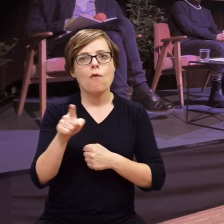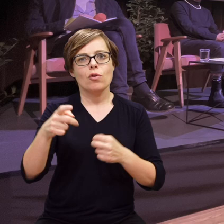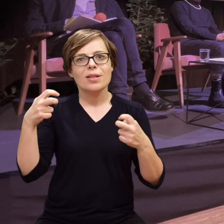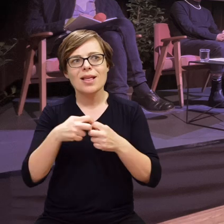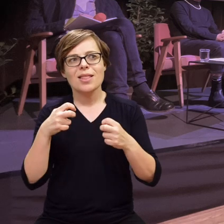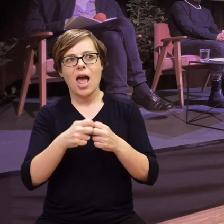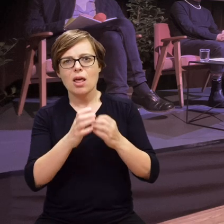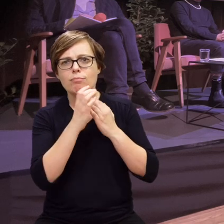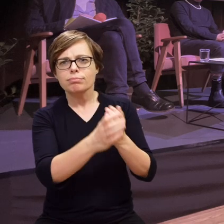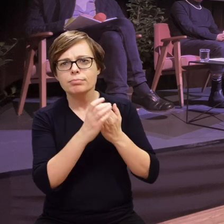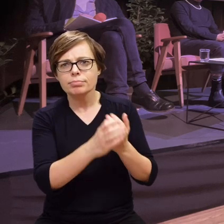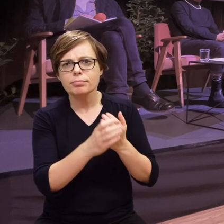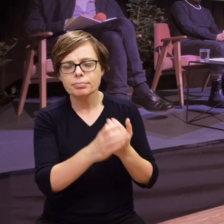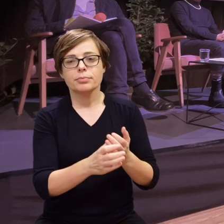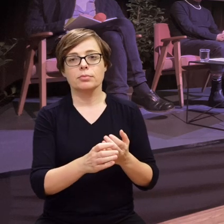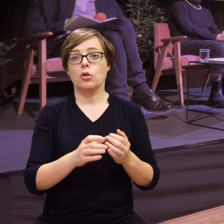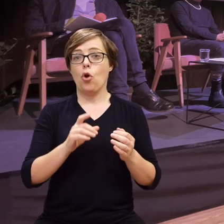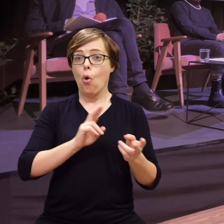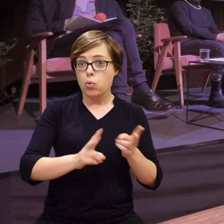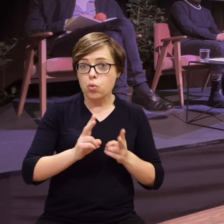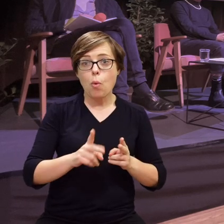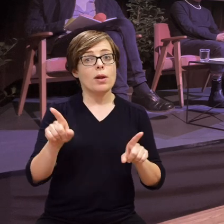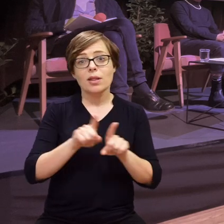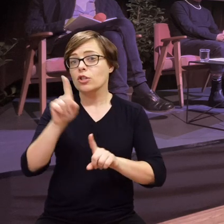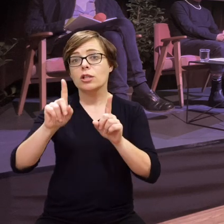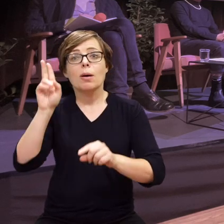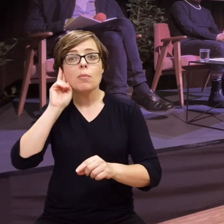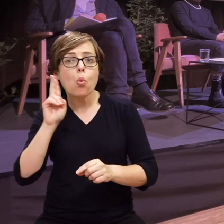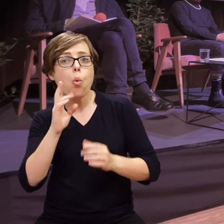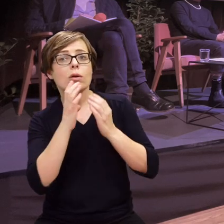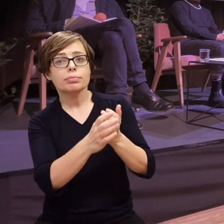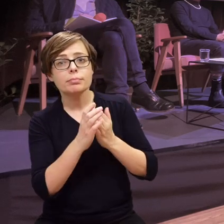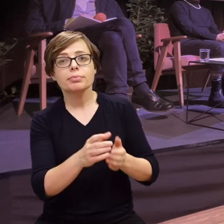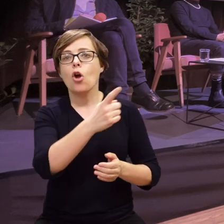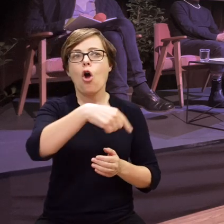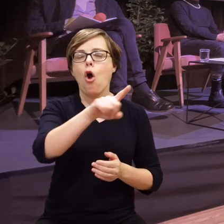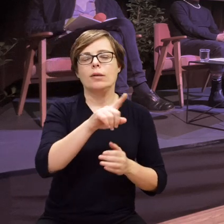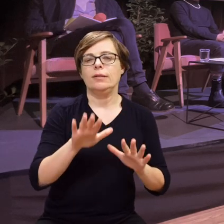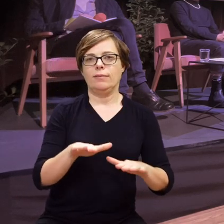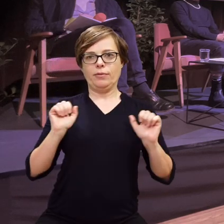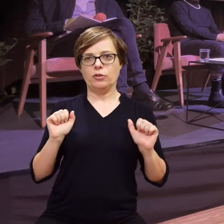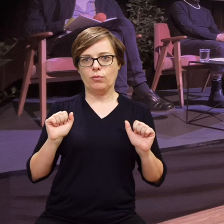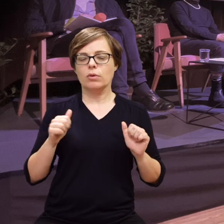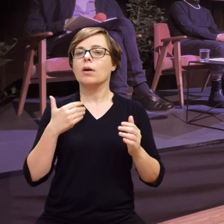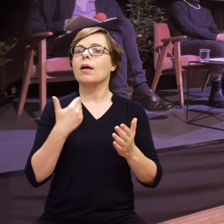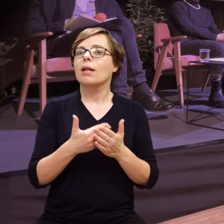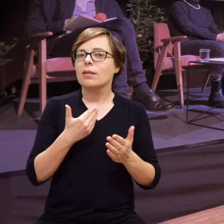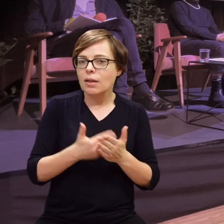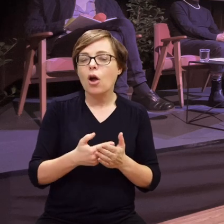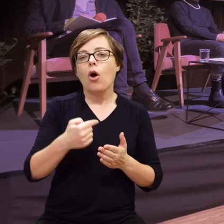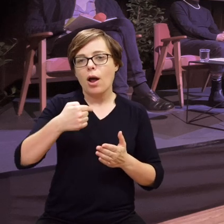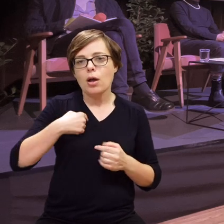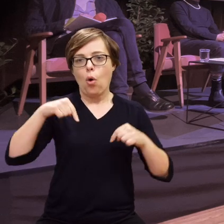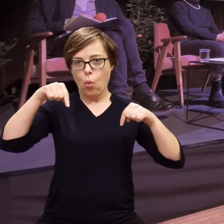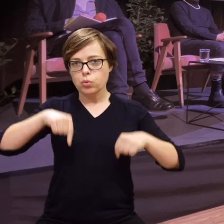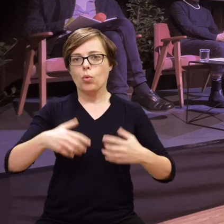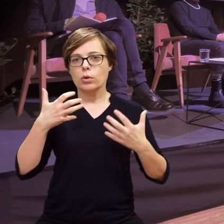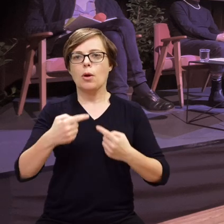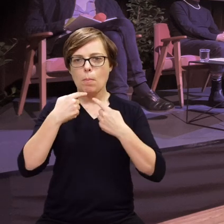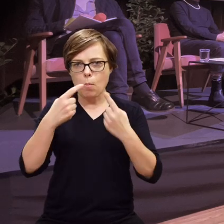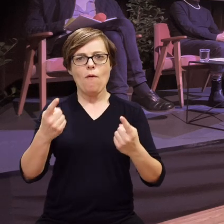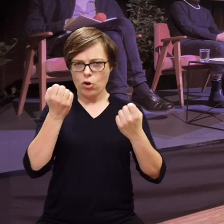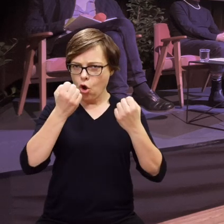hejtowane w internecie, przez tłumaczy, albo czasem nawet przez głuchych, wycofują się z tego. Więc ja z tego miejsca mówię